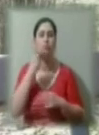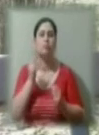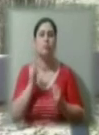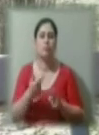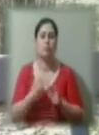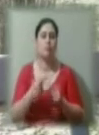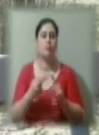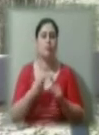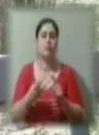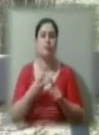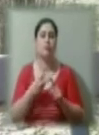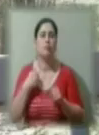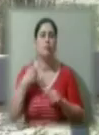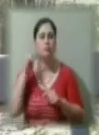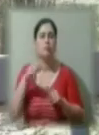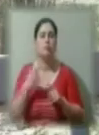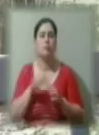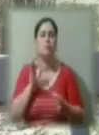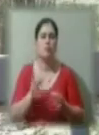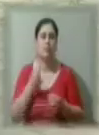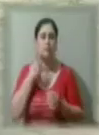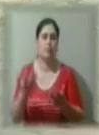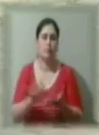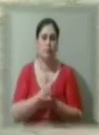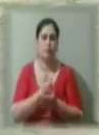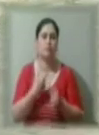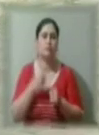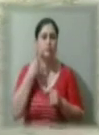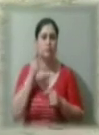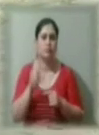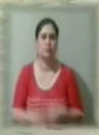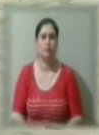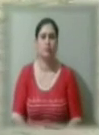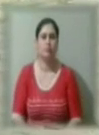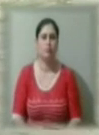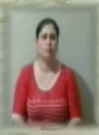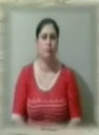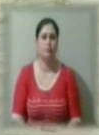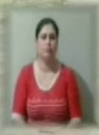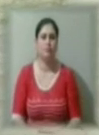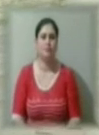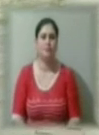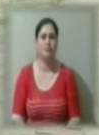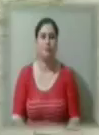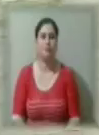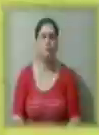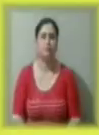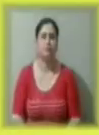-друге, я знаю, що правда завжди перемагає. Завжди. Олена Протопопова, Ігор Печенко. Новини на Суспільному. Харсон.